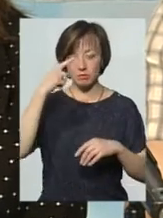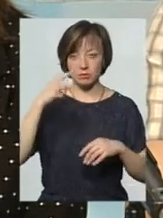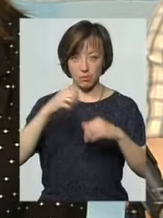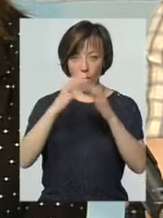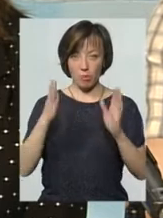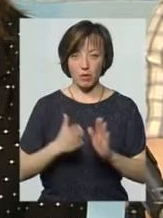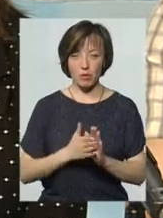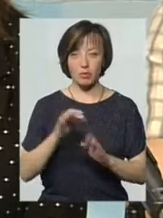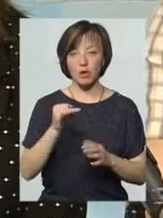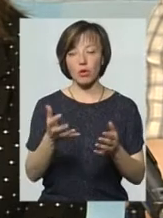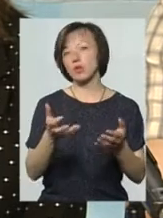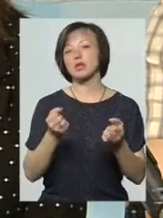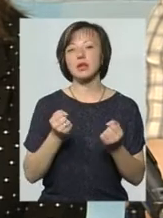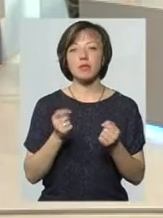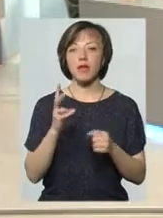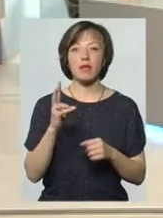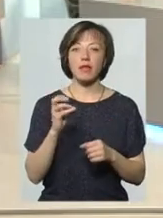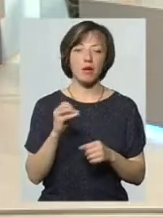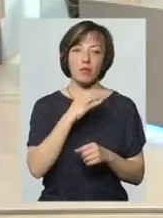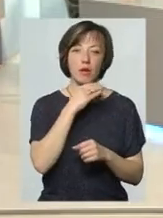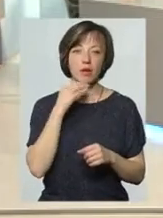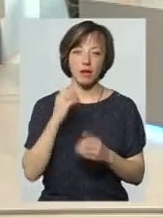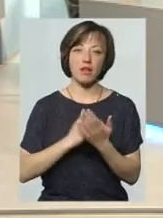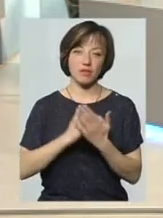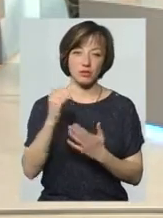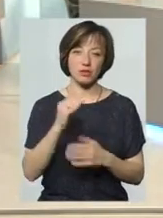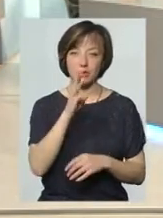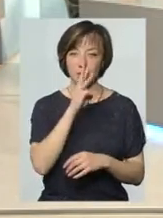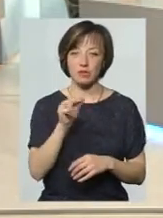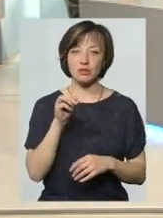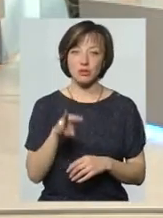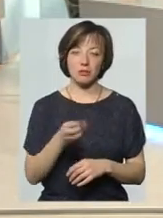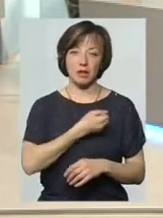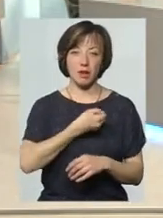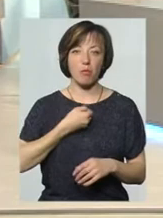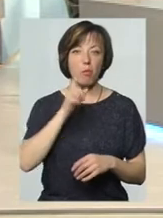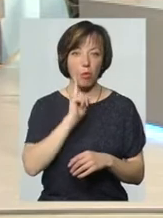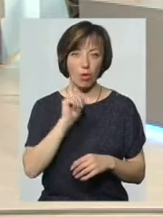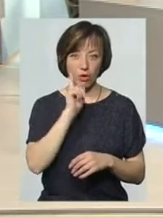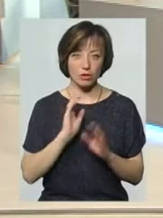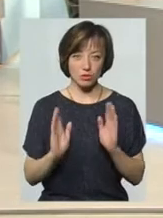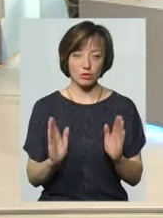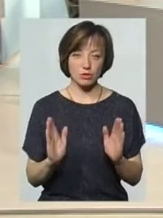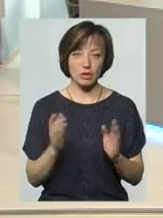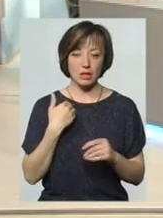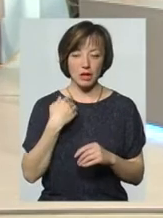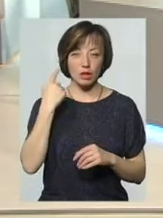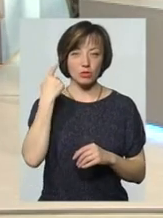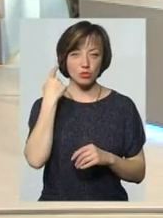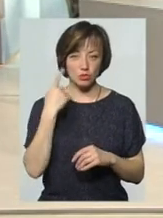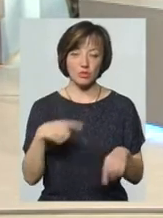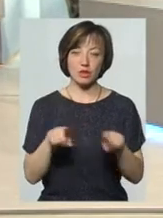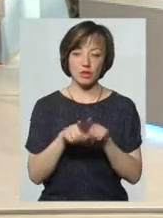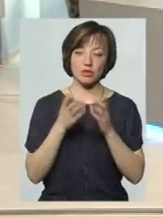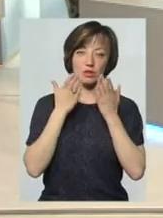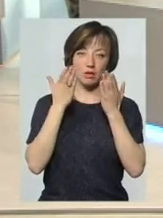відповідно і отримує не дуже багато, але вищу зарплату, як просто терапевт. поки що не багато, наскільки я там так